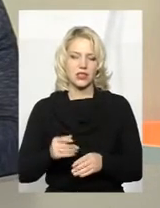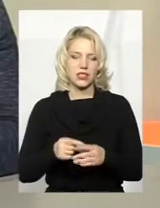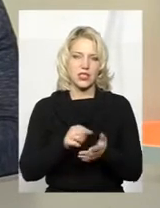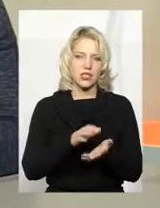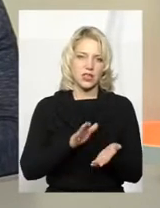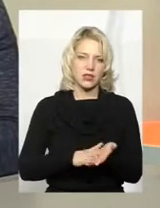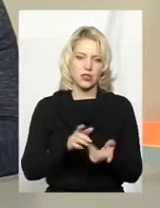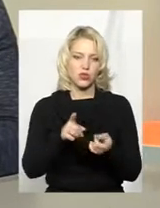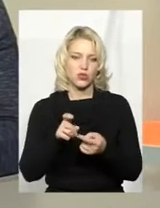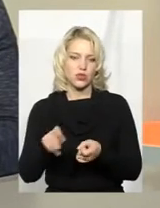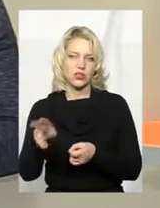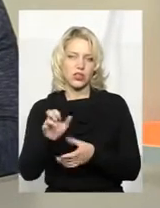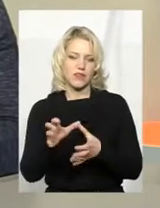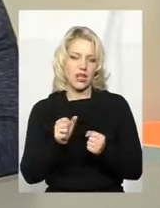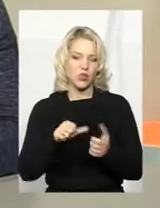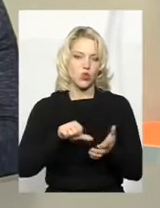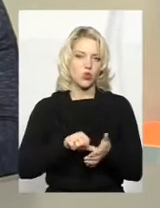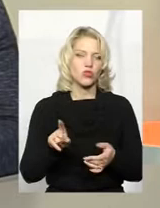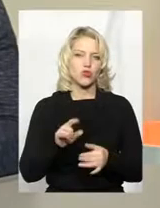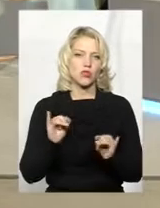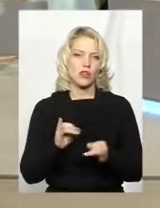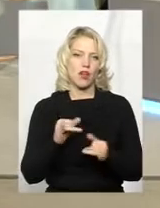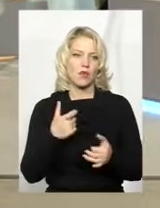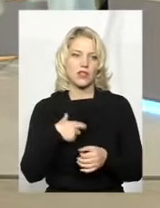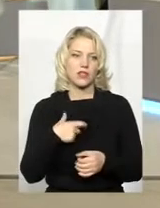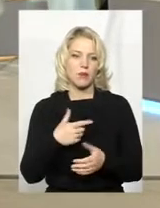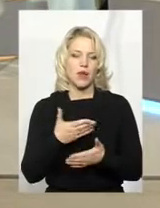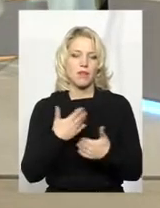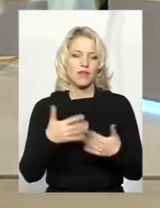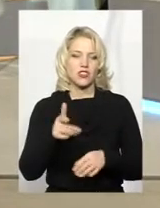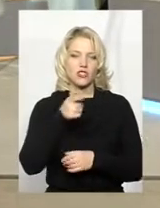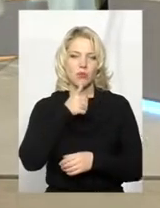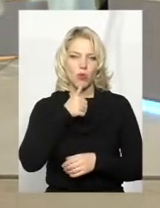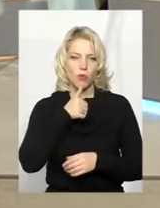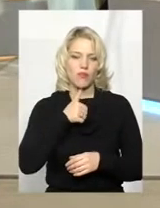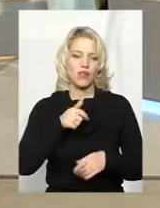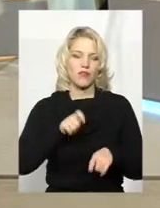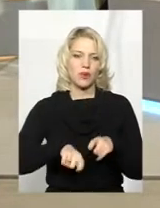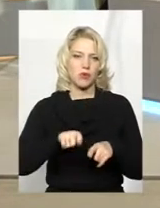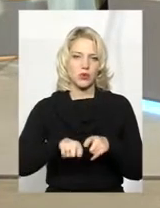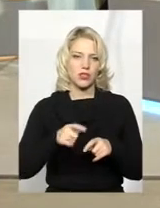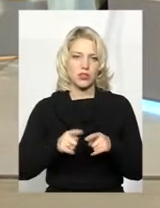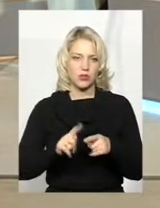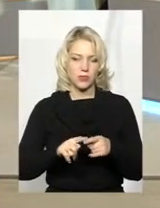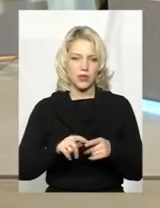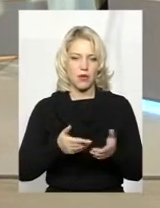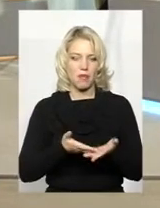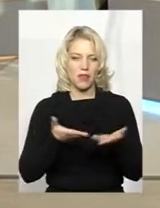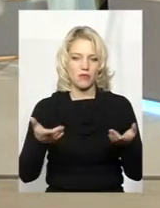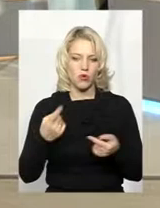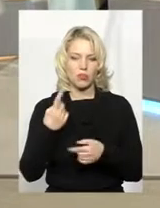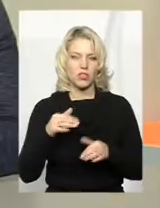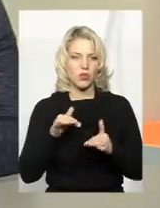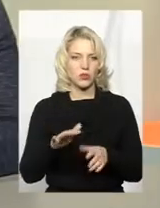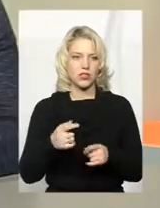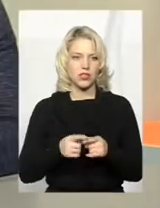і взяти участь в чомусь цікавому для себе. Ми вже встигли випробувати цю платформу. Перша подія, яка там була створена, це